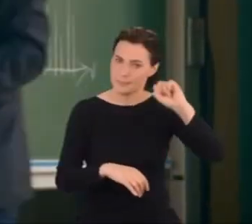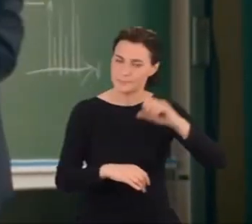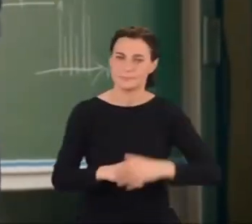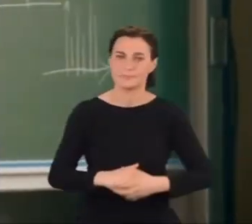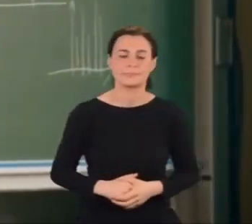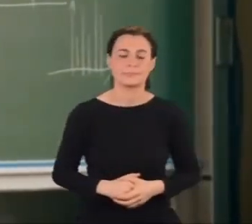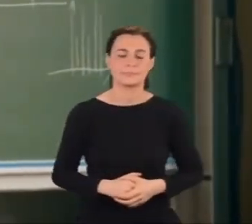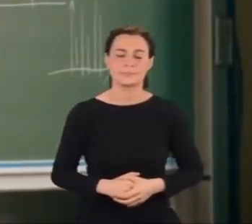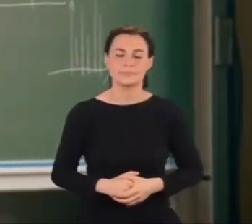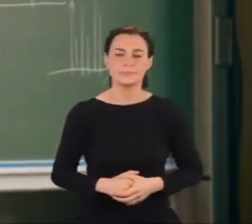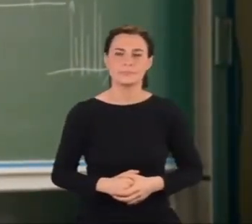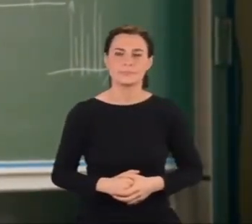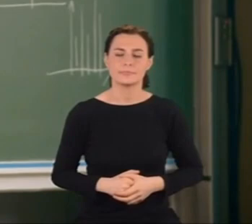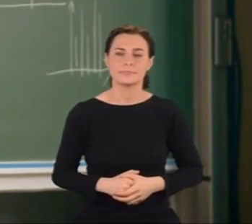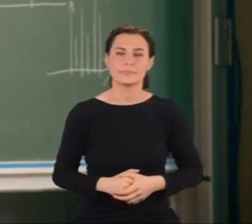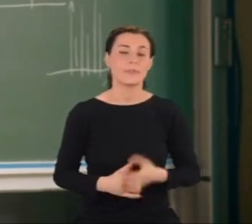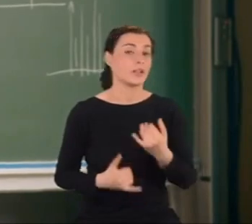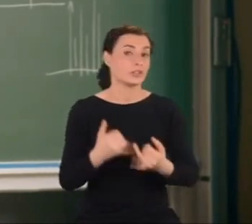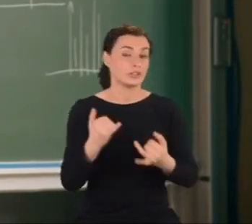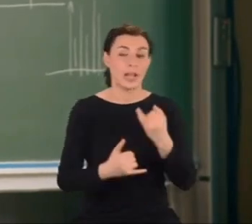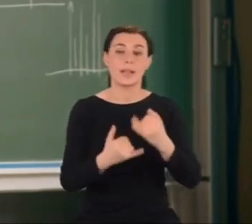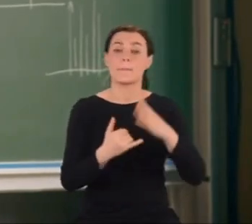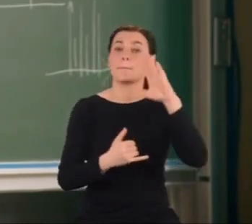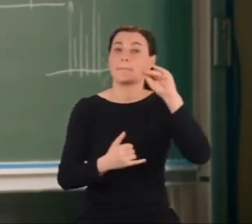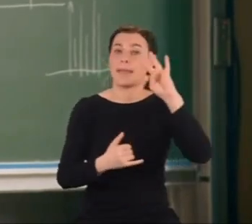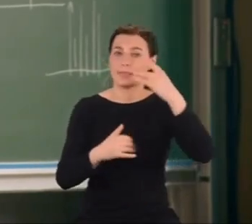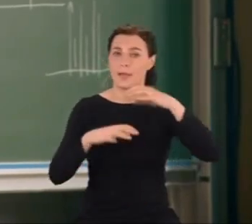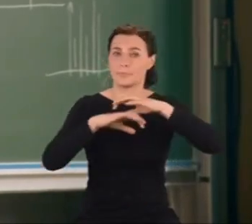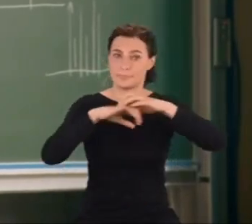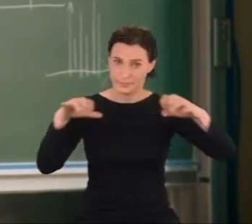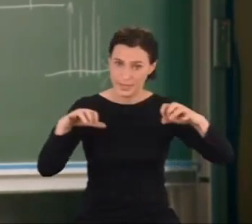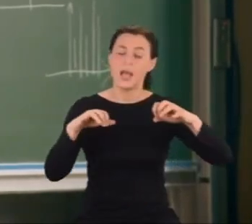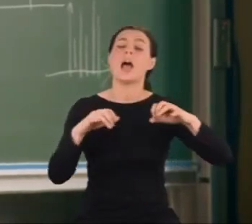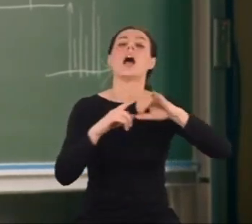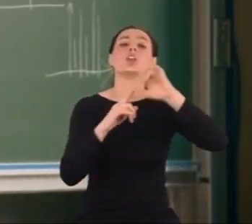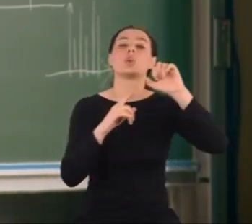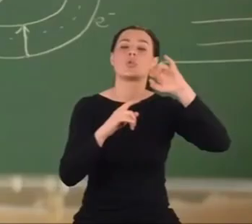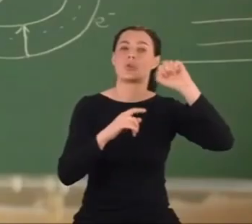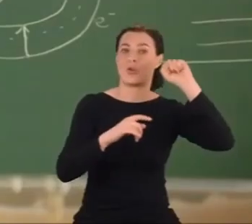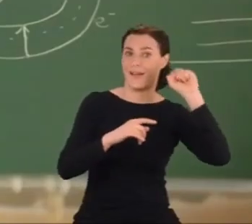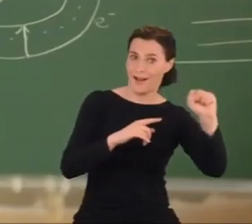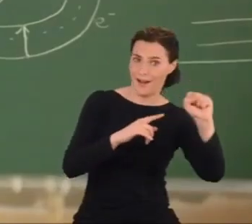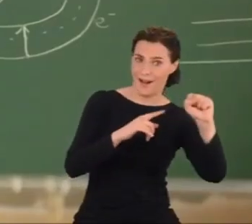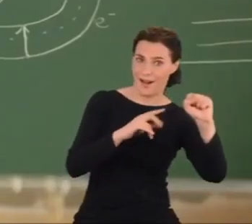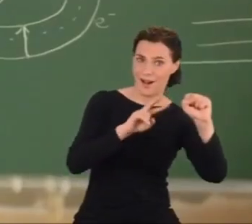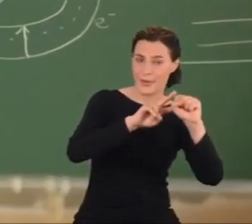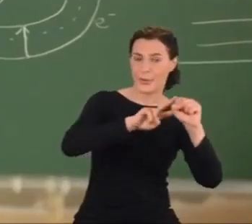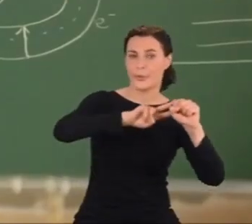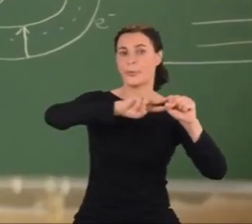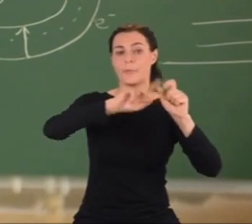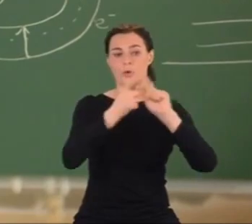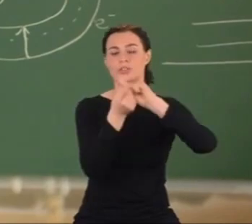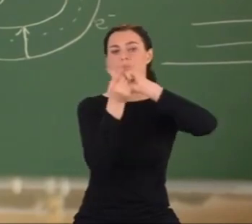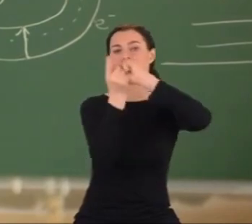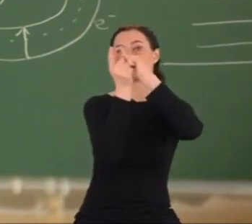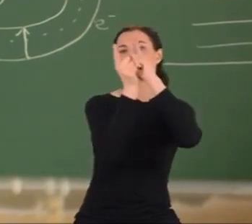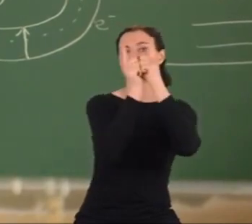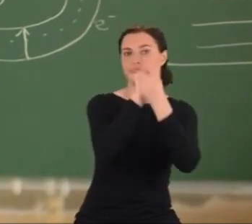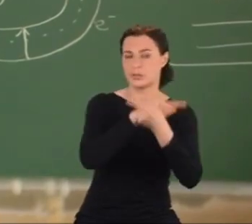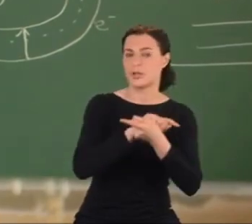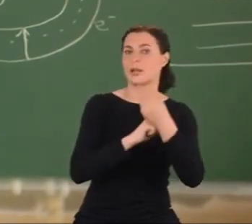W jego wyniku jądro atomowe A może stać się innym jądrem,